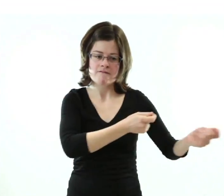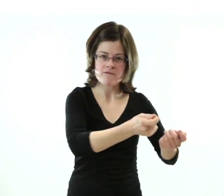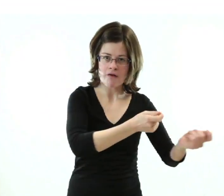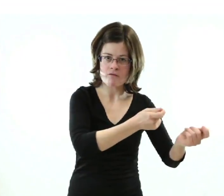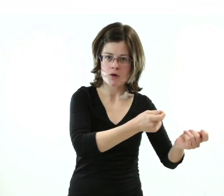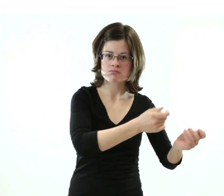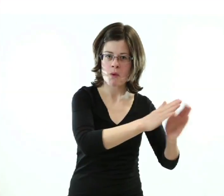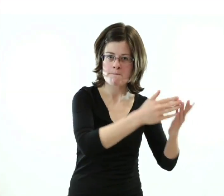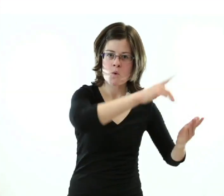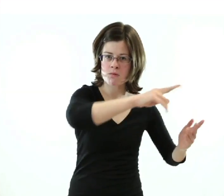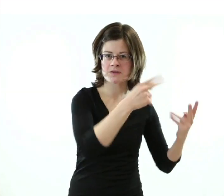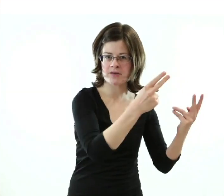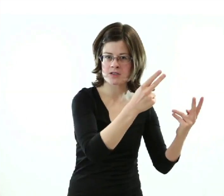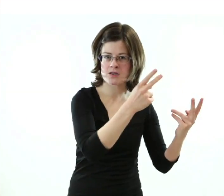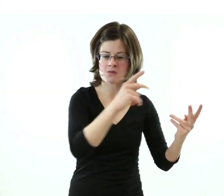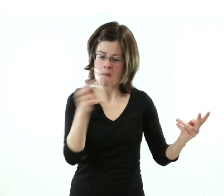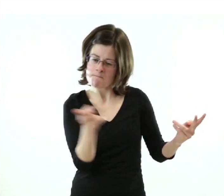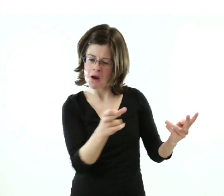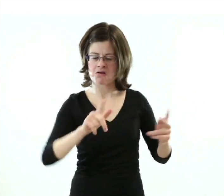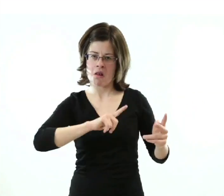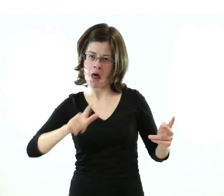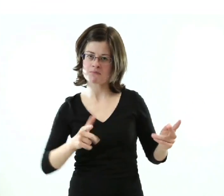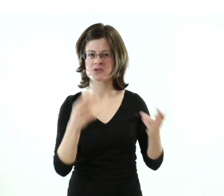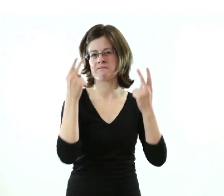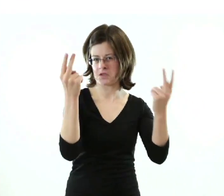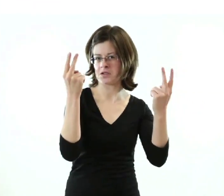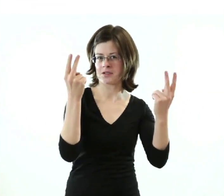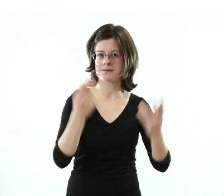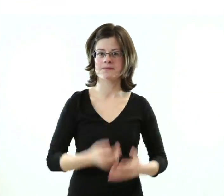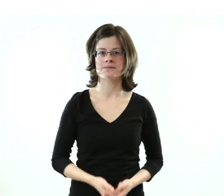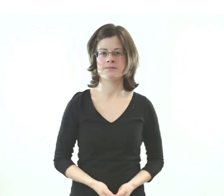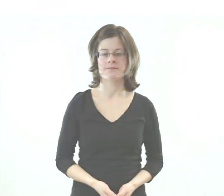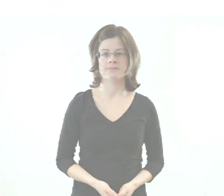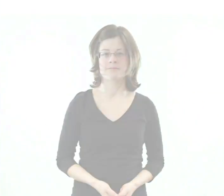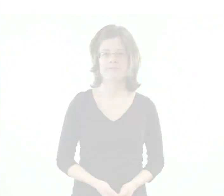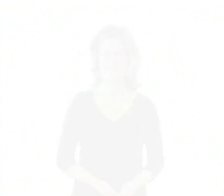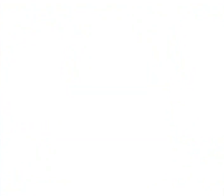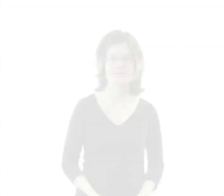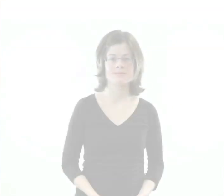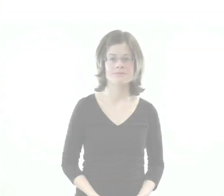Ich glaube, neben Frankfurt ist das in Mitteleuropa die wichtigste Ausstellung, die auf diesem Gebiet existiert.